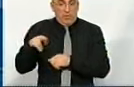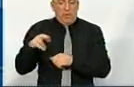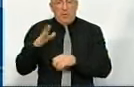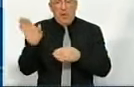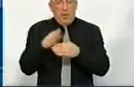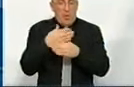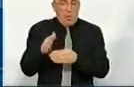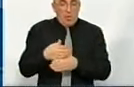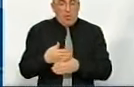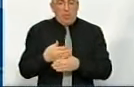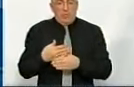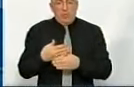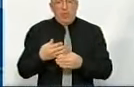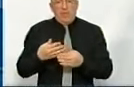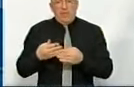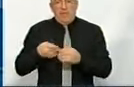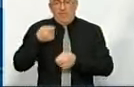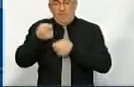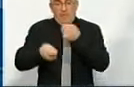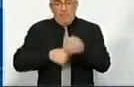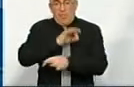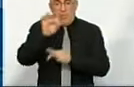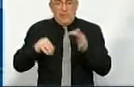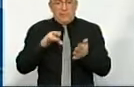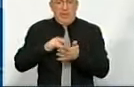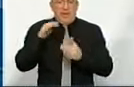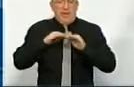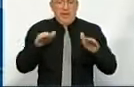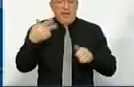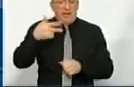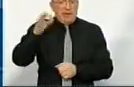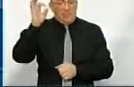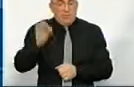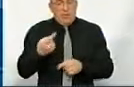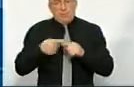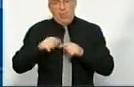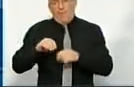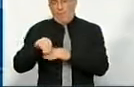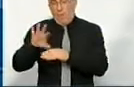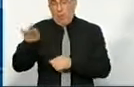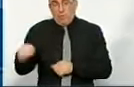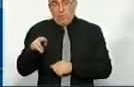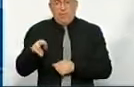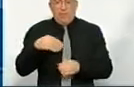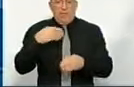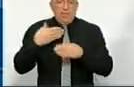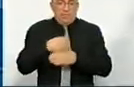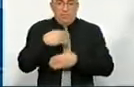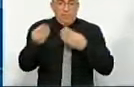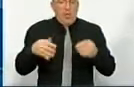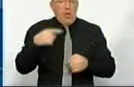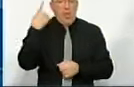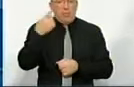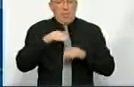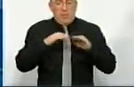розподілятися на основі подання проєктів на центральному рівні комісії. 30% цього фонду мають розподілятися на обласному